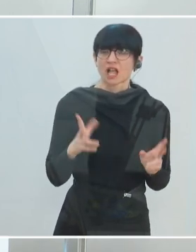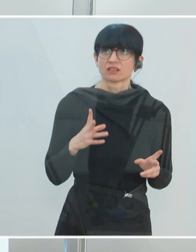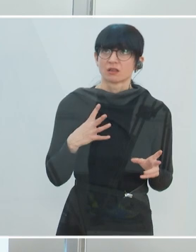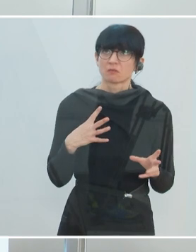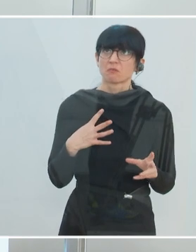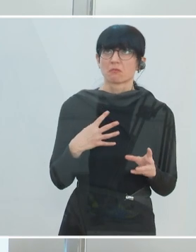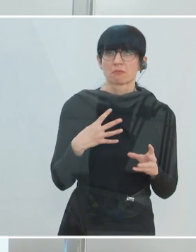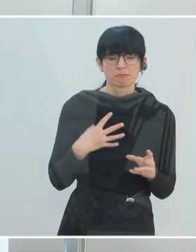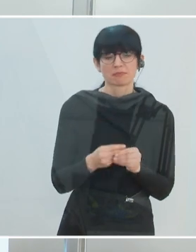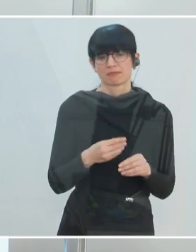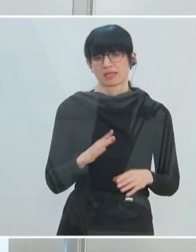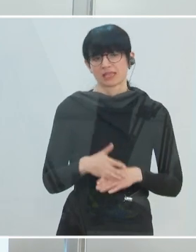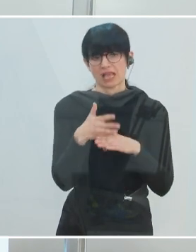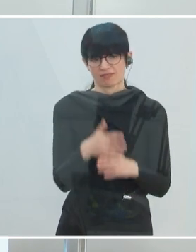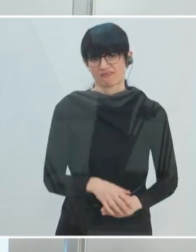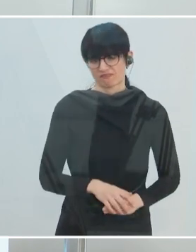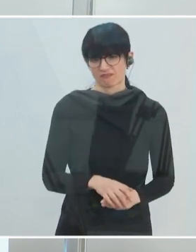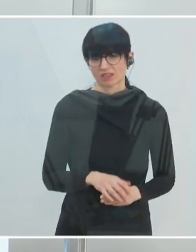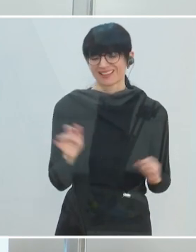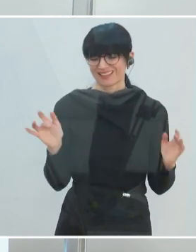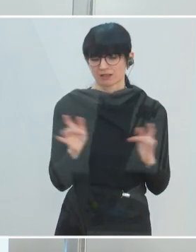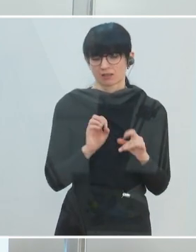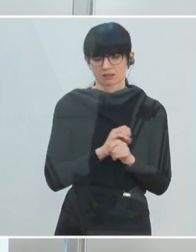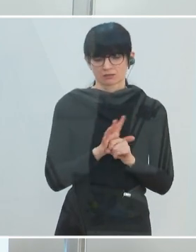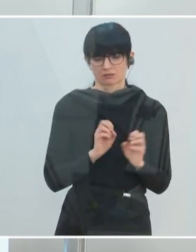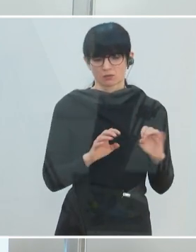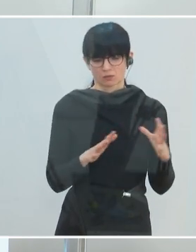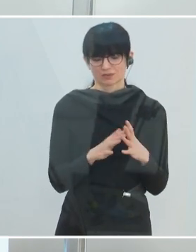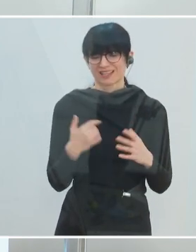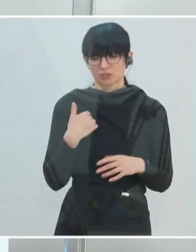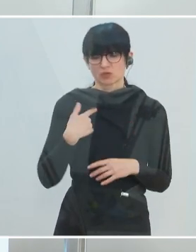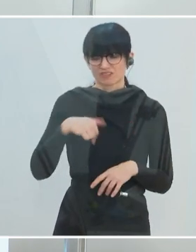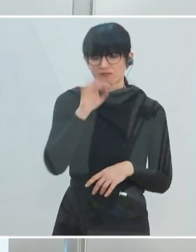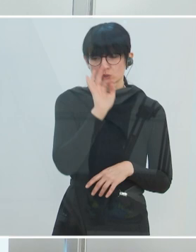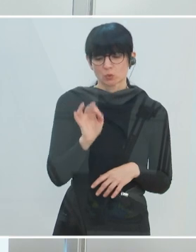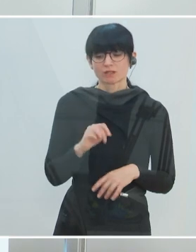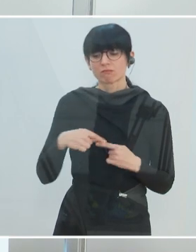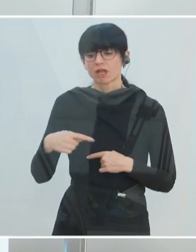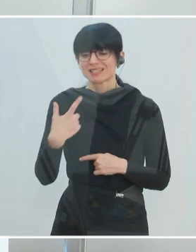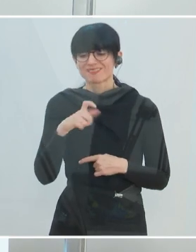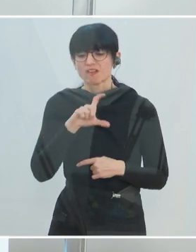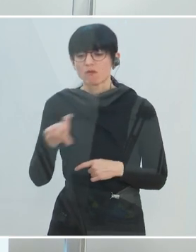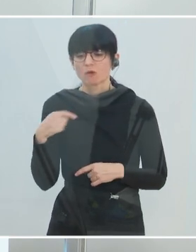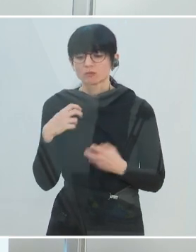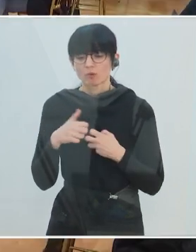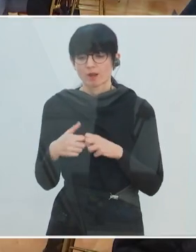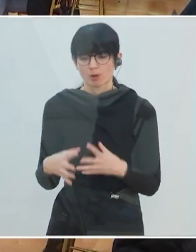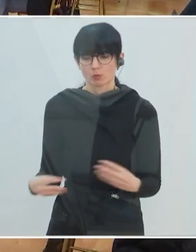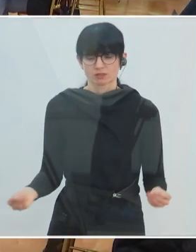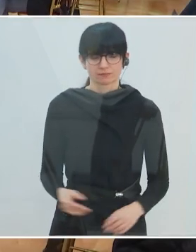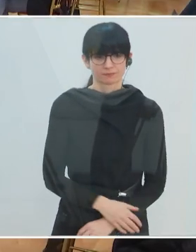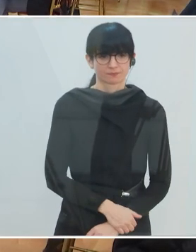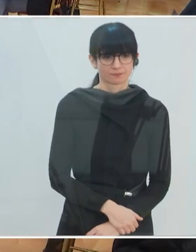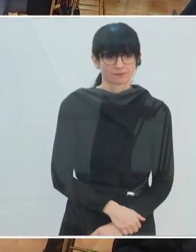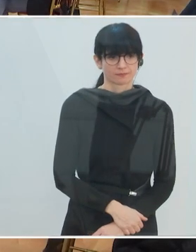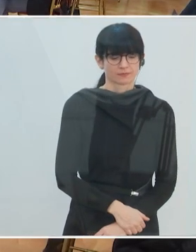kann. Also, wir versuchen, wie schon vorher gesagt, in den nächsten zwei Wochen diese Lücken, die noch da sind, auch zu schließen. In